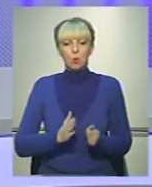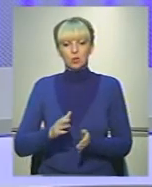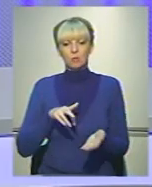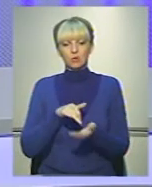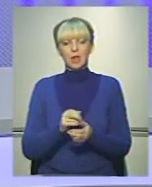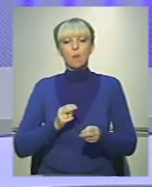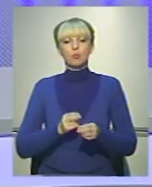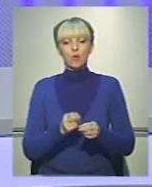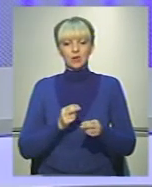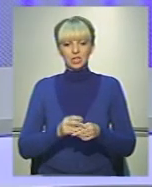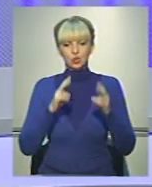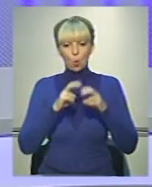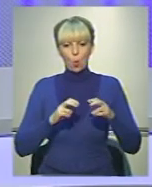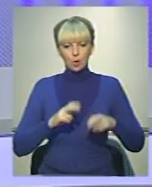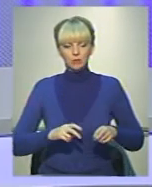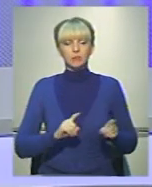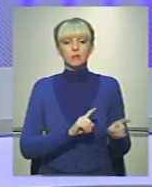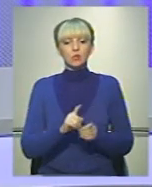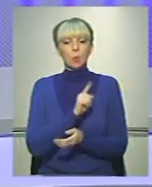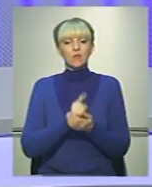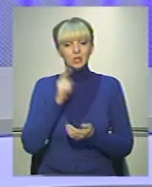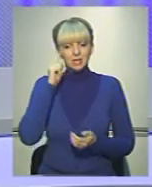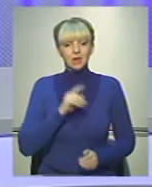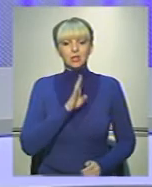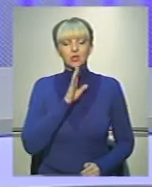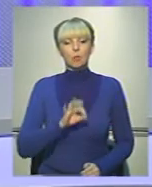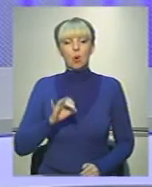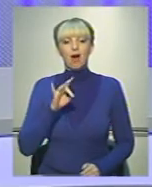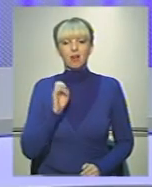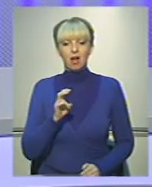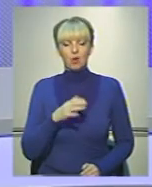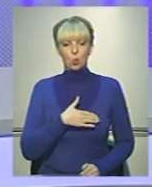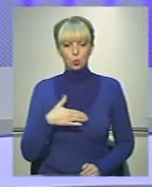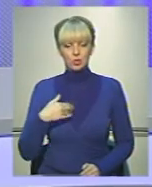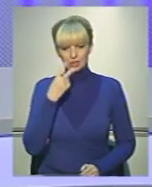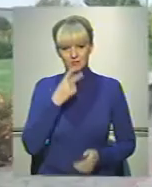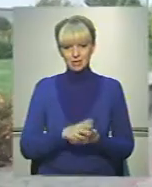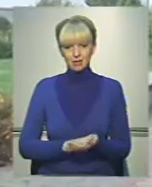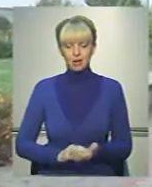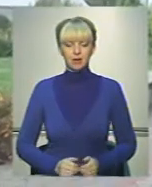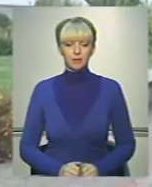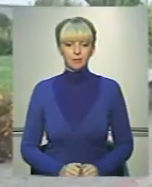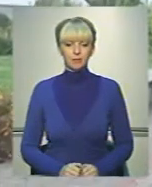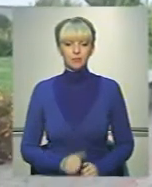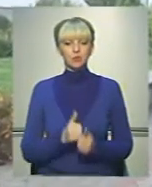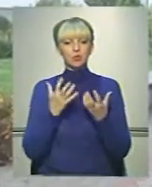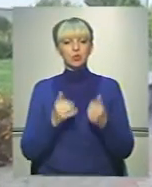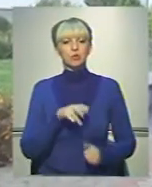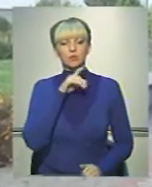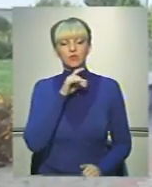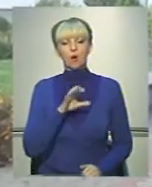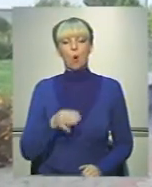проходити профілактичні огляди. Що повинна знати жінка про рак грудей? Дивіться далі. Щодня у